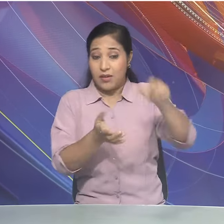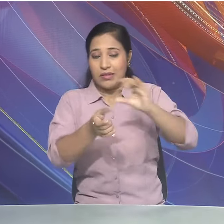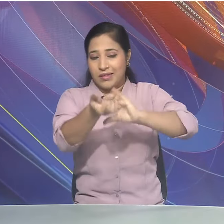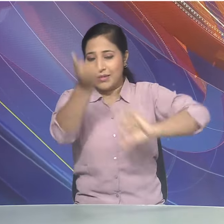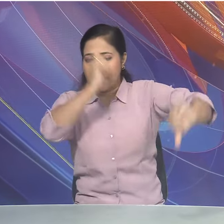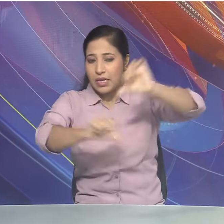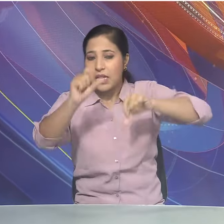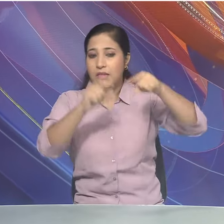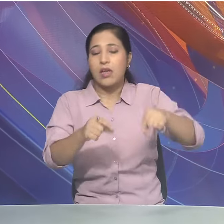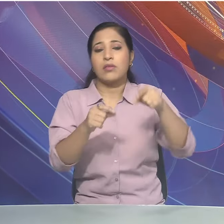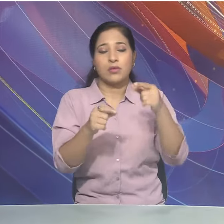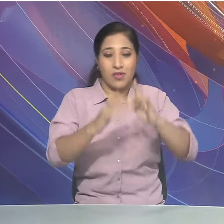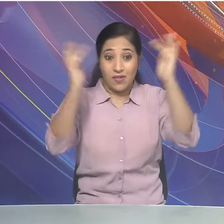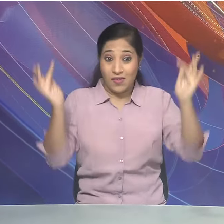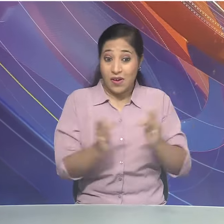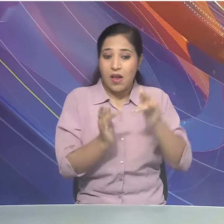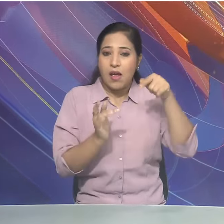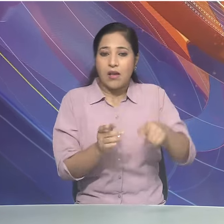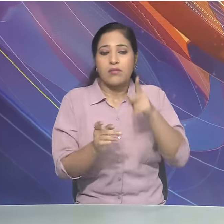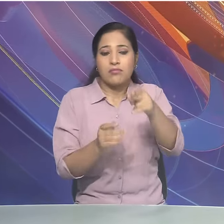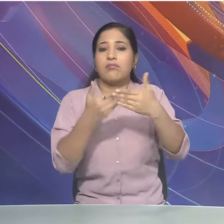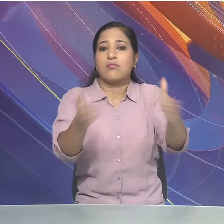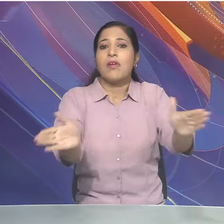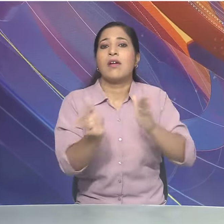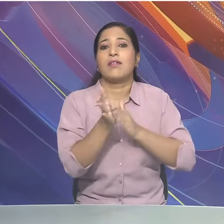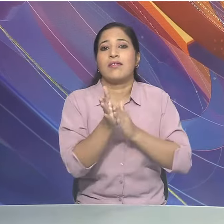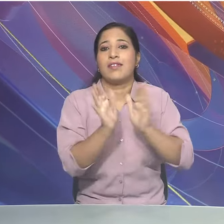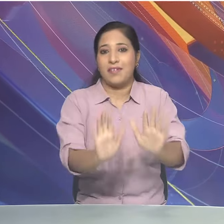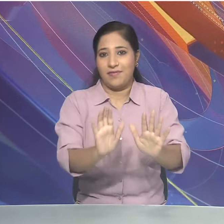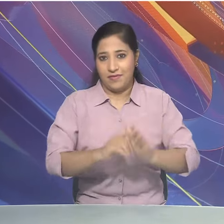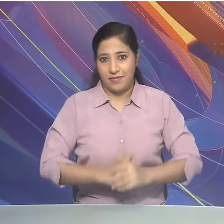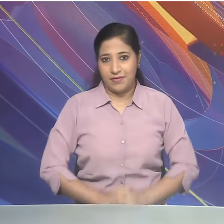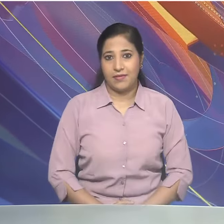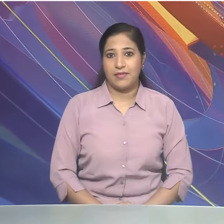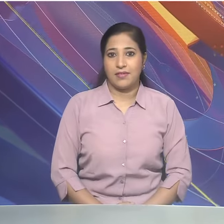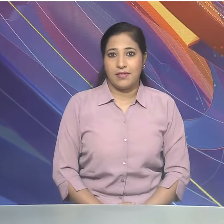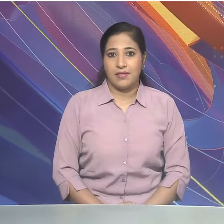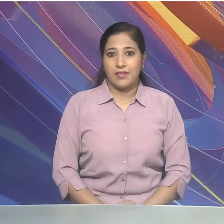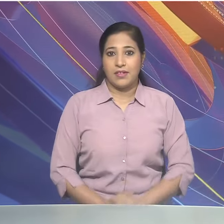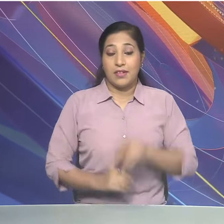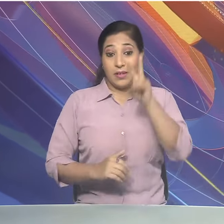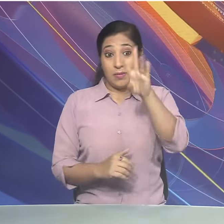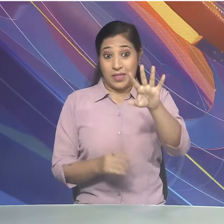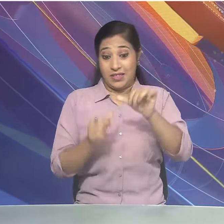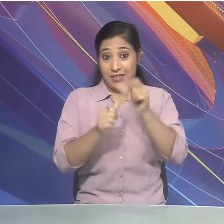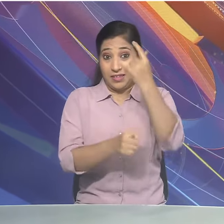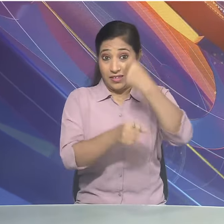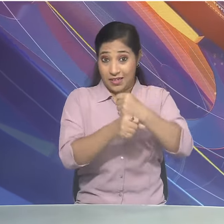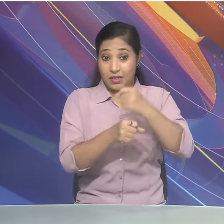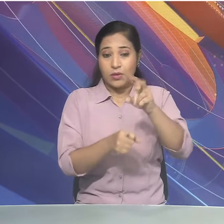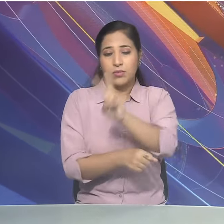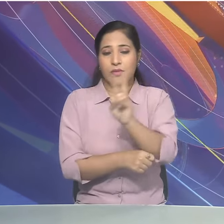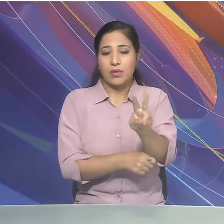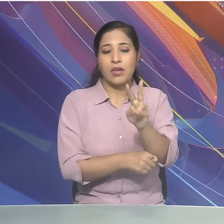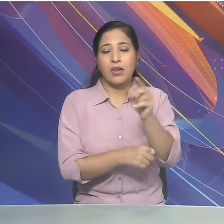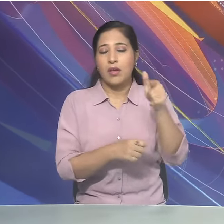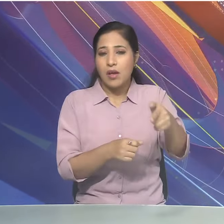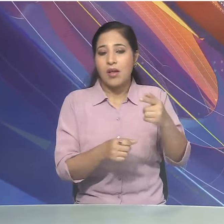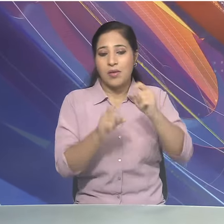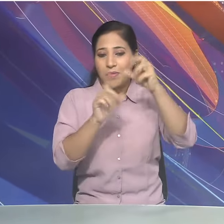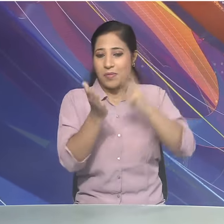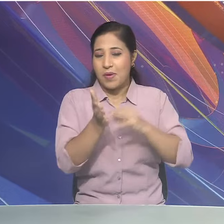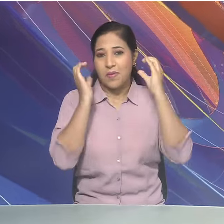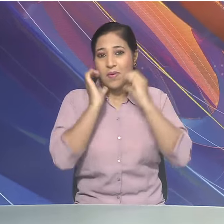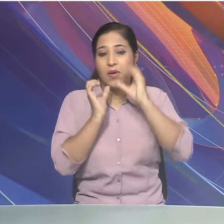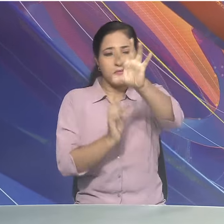कौनक्लेप का वीडियो कौनफरेंसिंग द्वरा उदगाटन किया था 25 अगस्त 2022 को प्रधान मंत्री ने